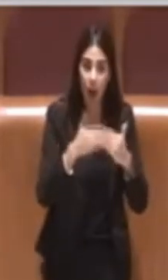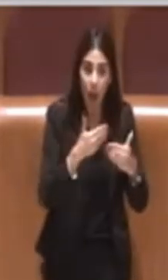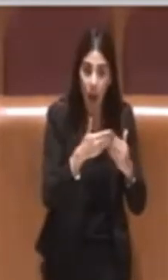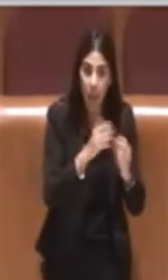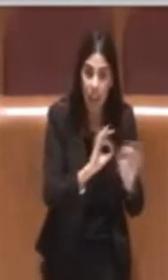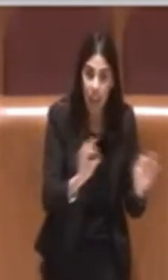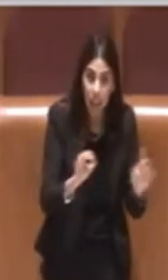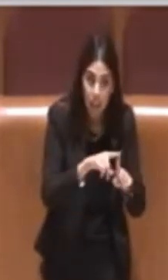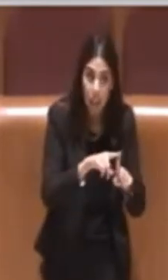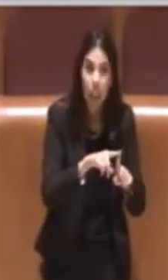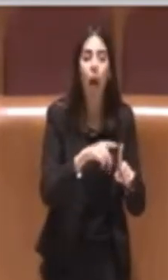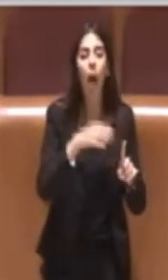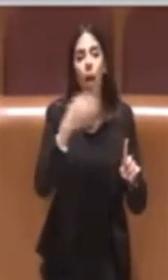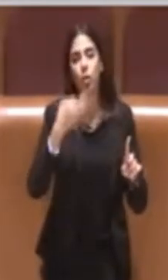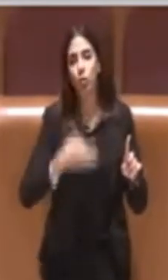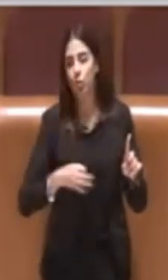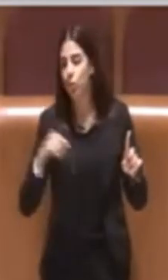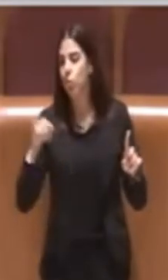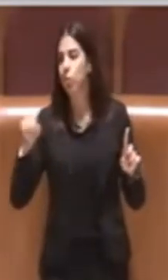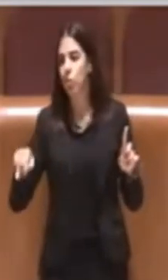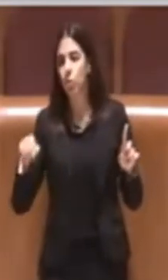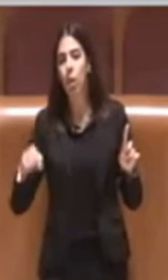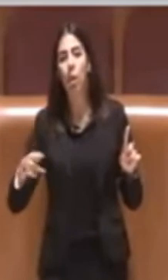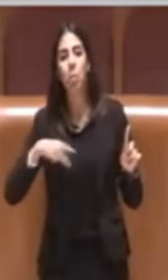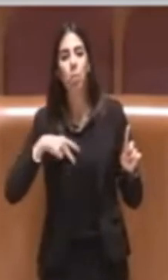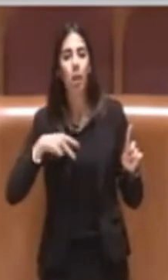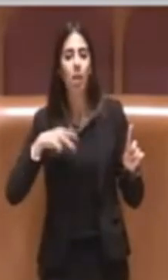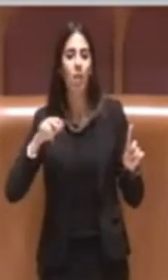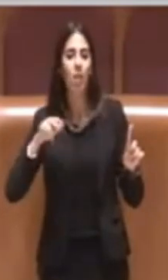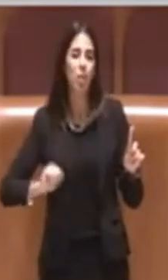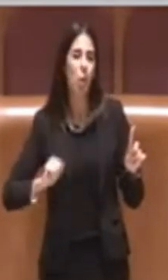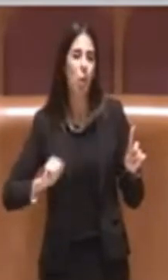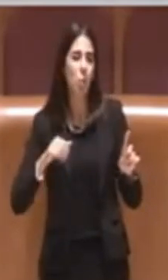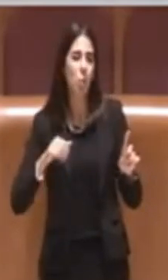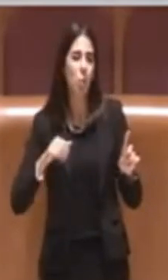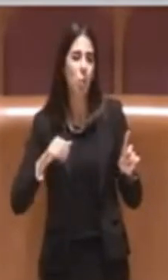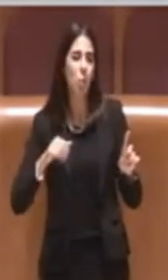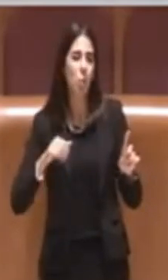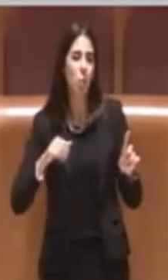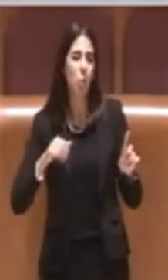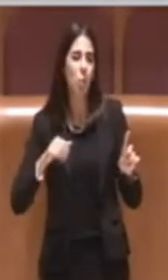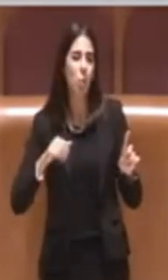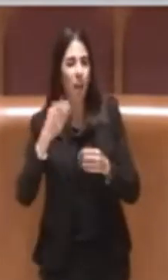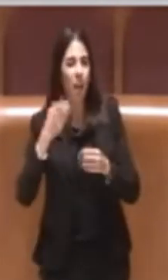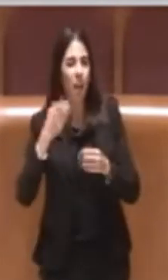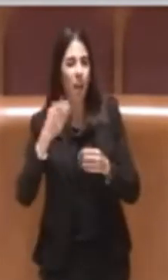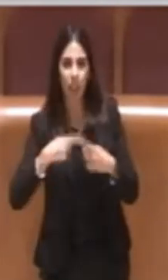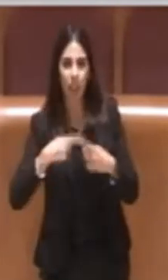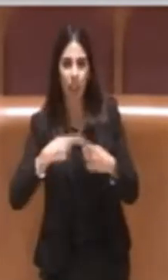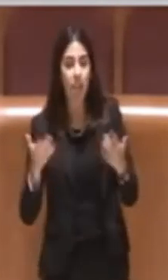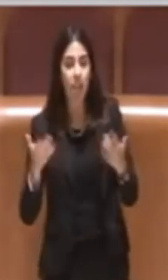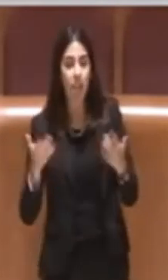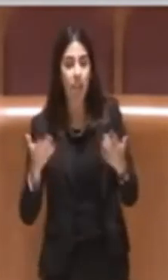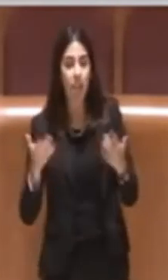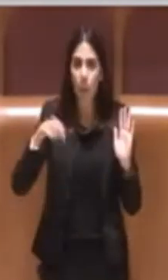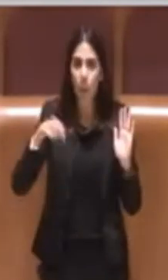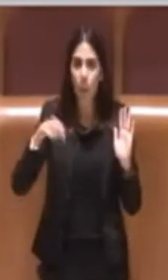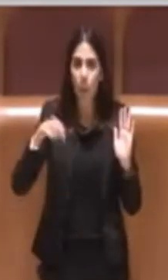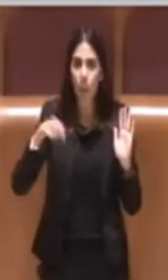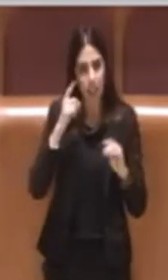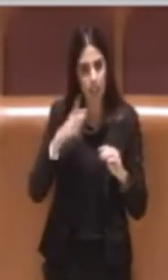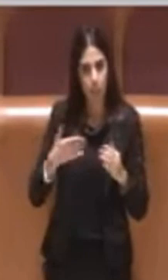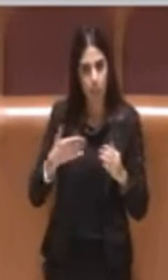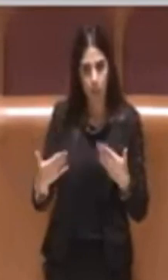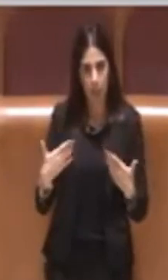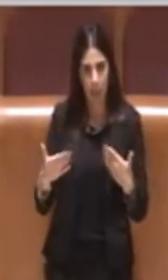faccia ricorso agli strumenti che ha, però visto che questa volta l'abbiamo saputo in tempo, visto che la